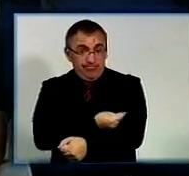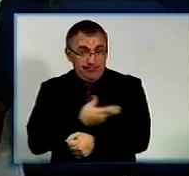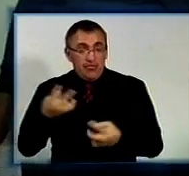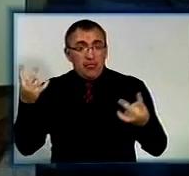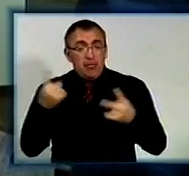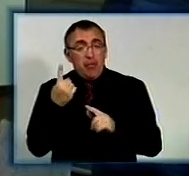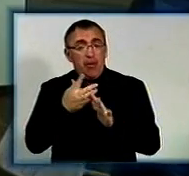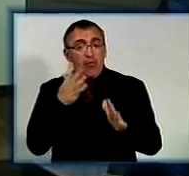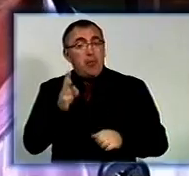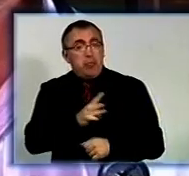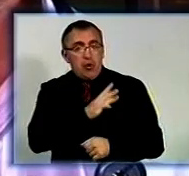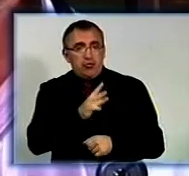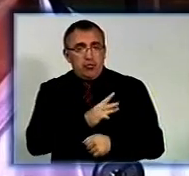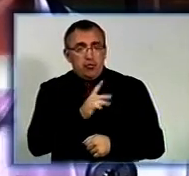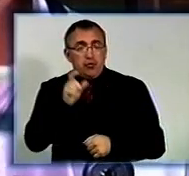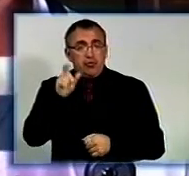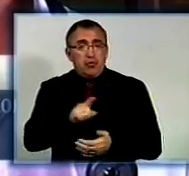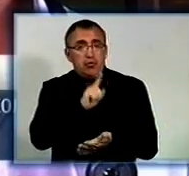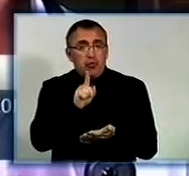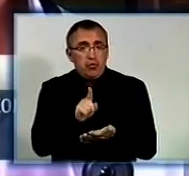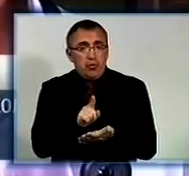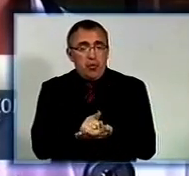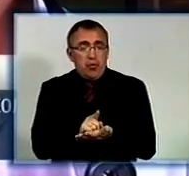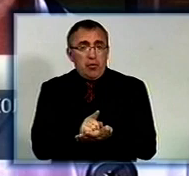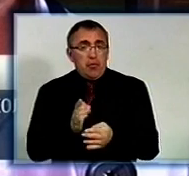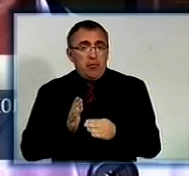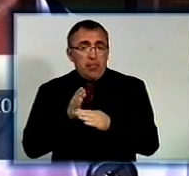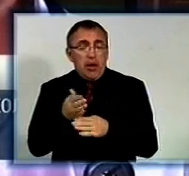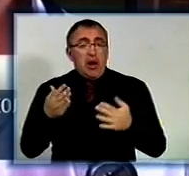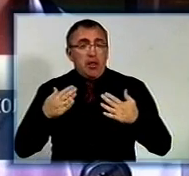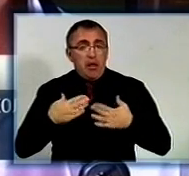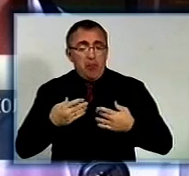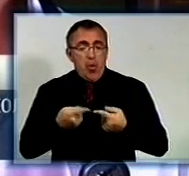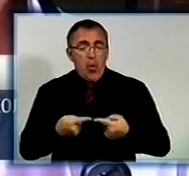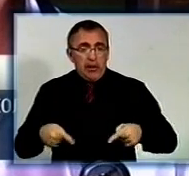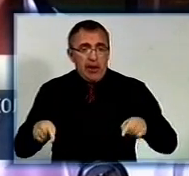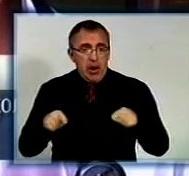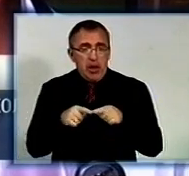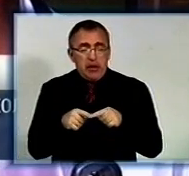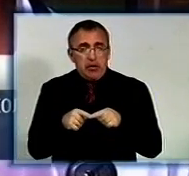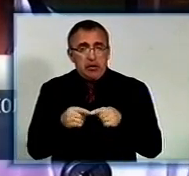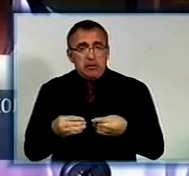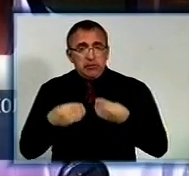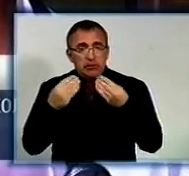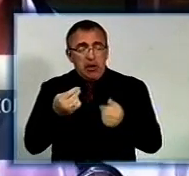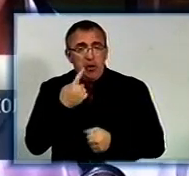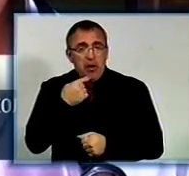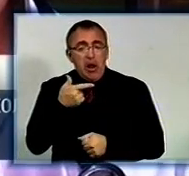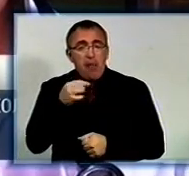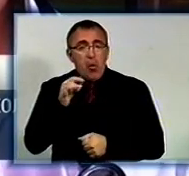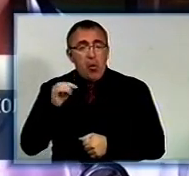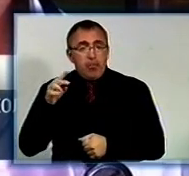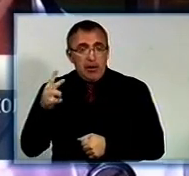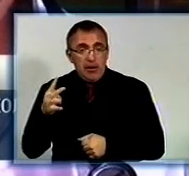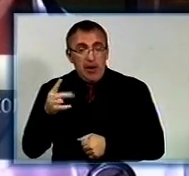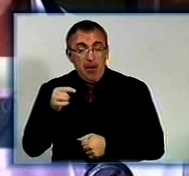потрібне в першу чергу бажання. Чоловік має прийти до нас в відділення, здати кров на гемоглобін, якщо